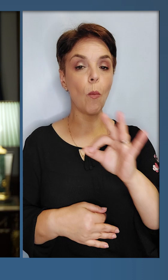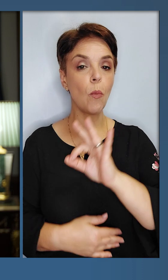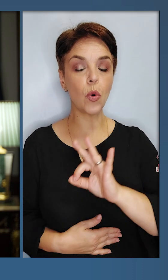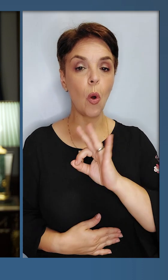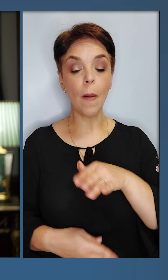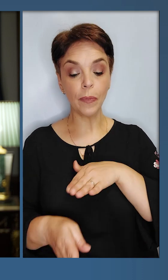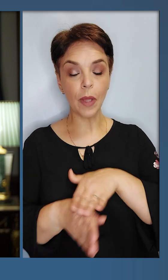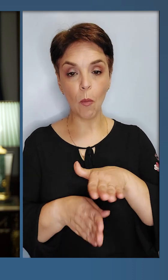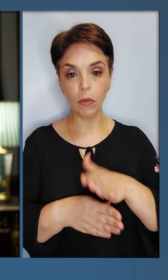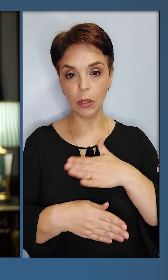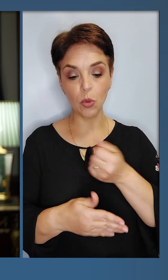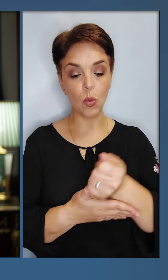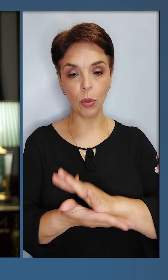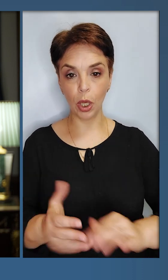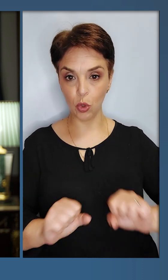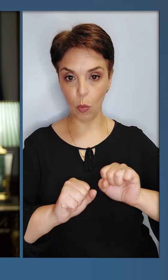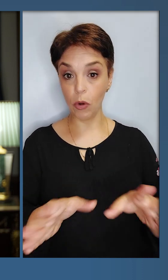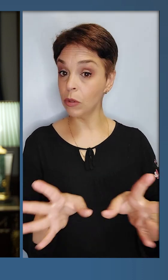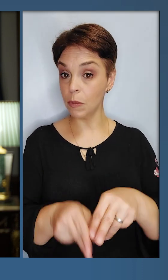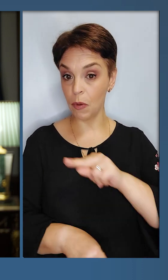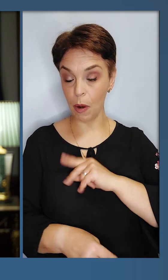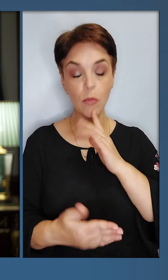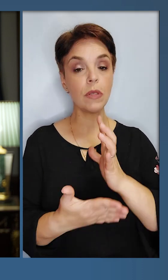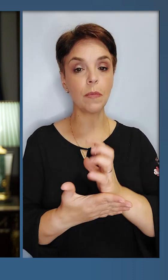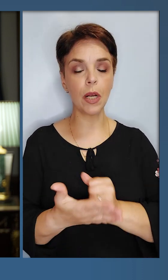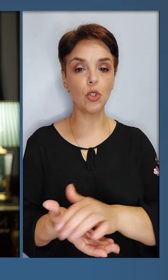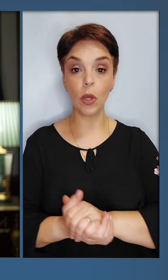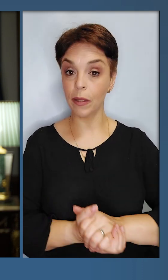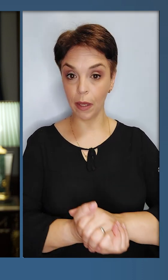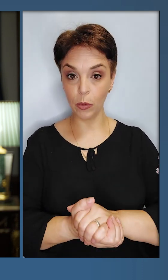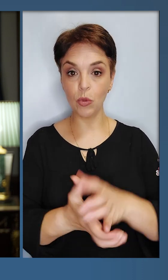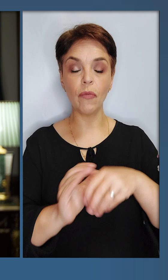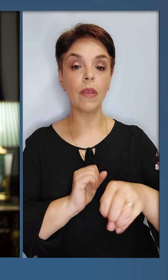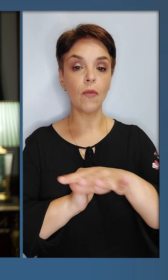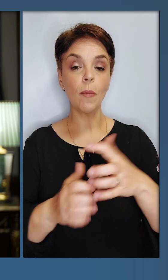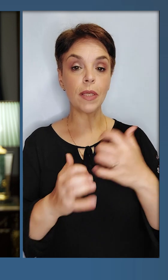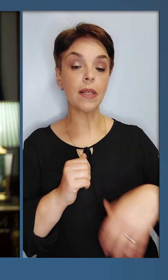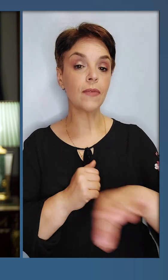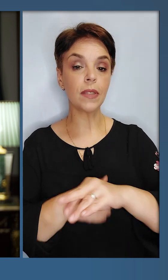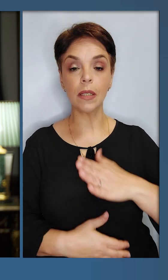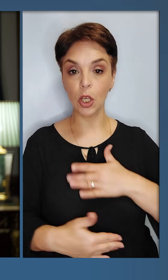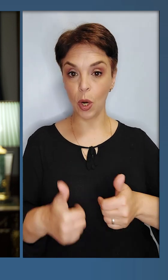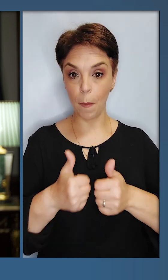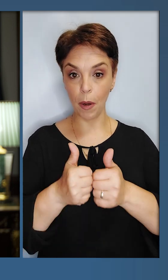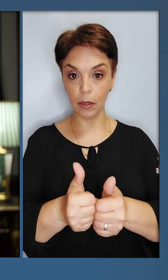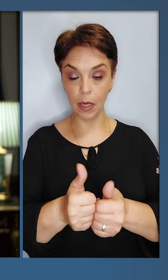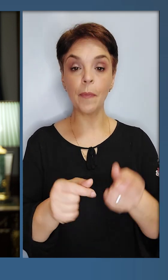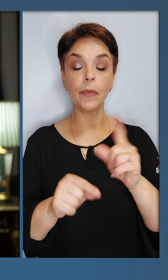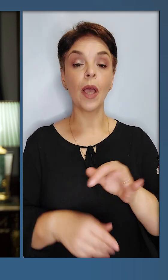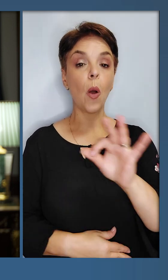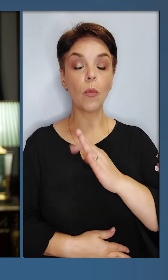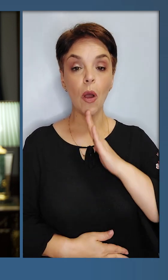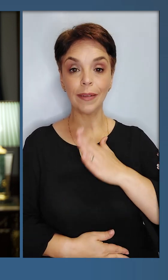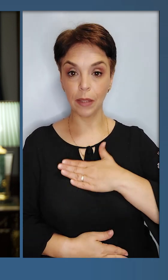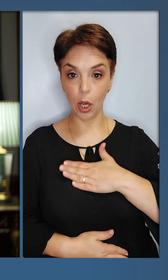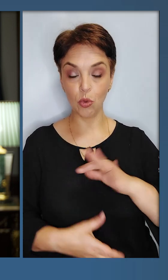наповнення нашої подальшої оборонної співпраці, про збереження єдності в Європі та серед усіх наших партнерів та про